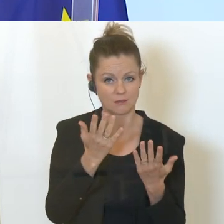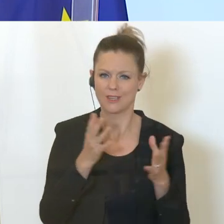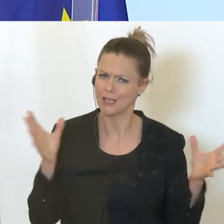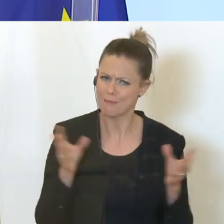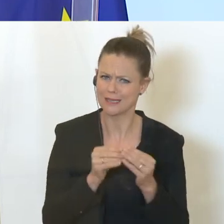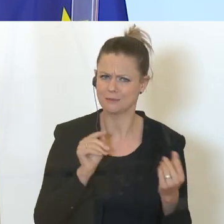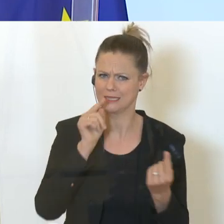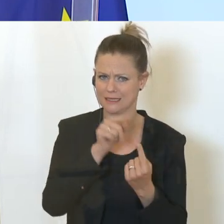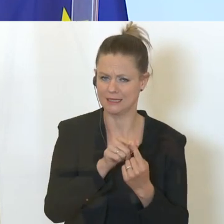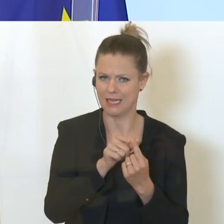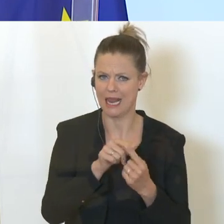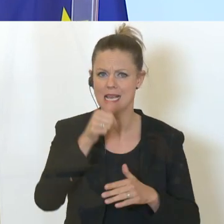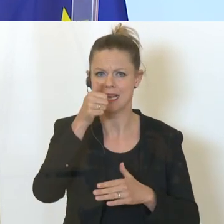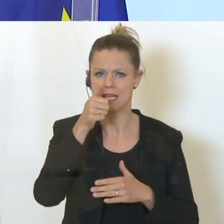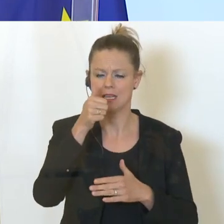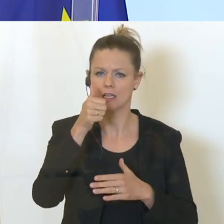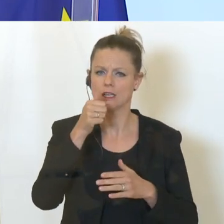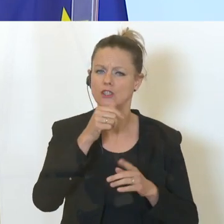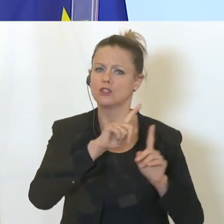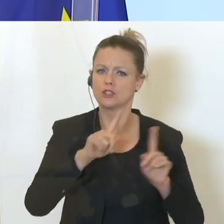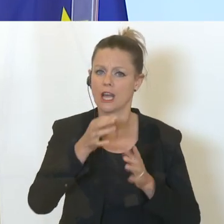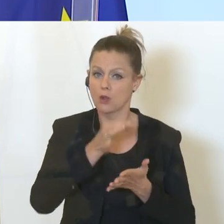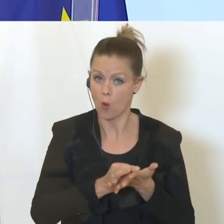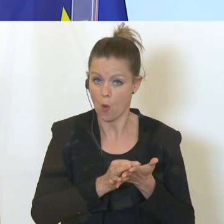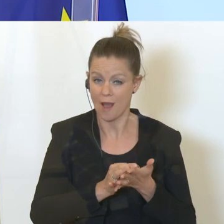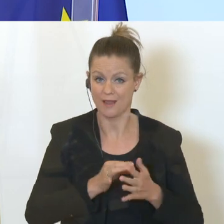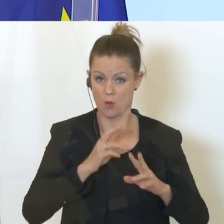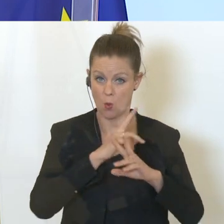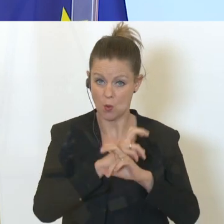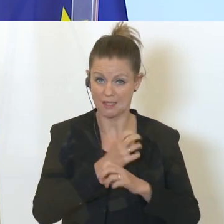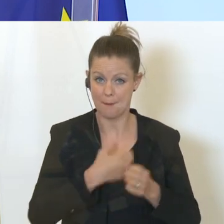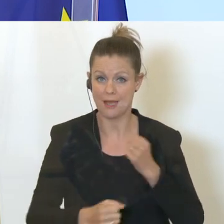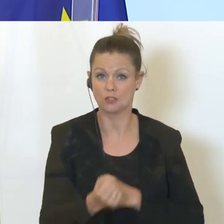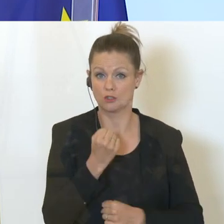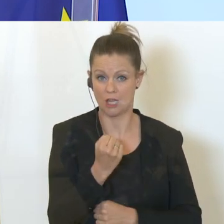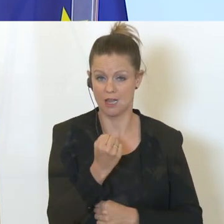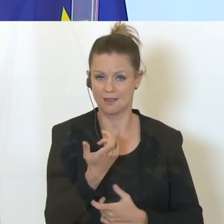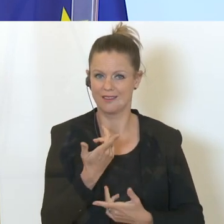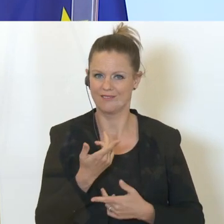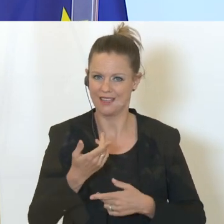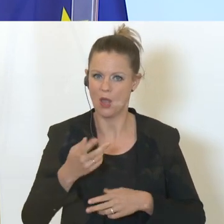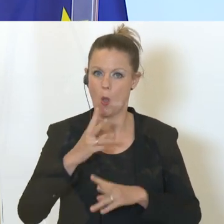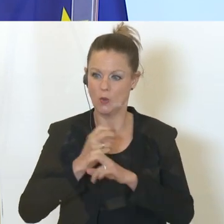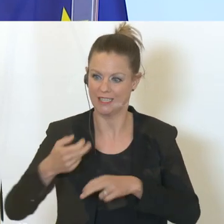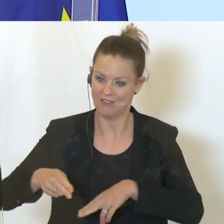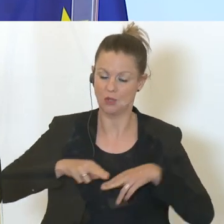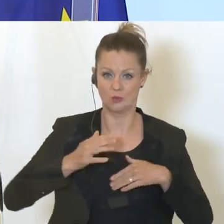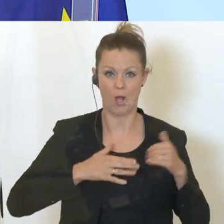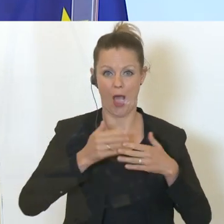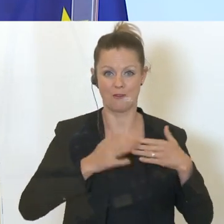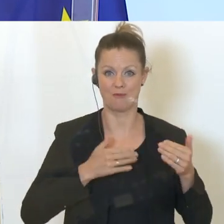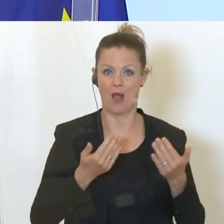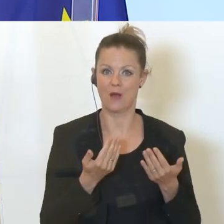Ziel ist, den Standort Österreich zu stärken, das Comeback sozusagen einzuleiten und möglichst viele